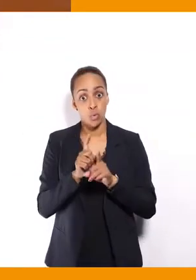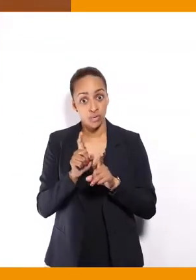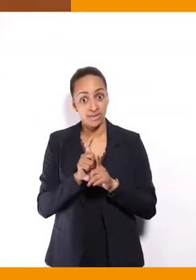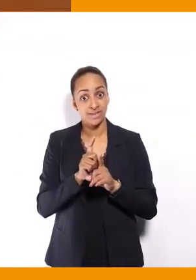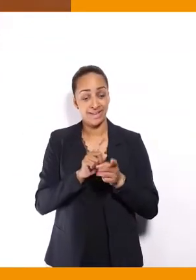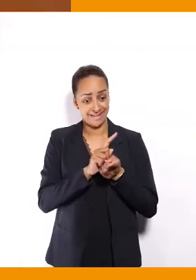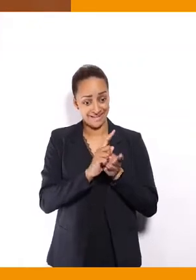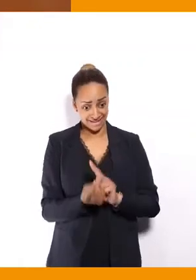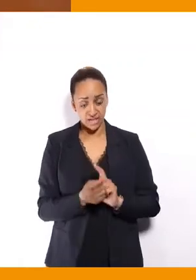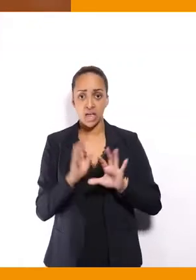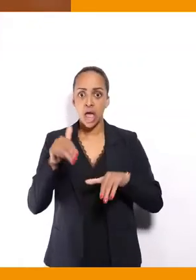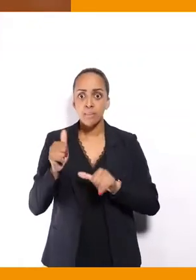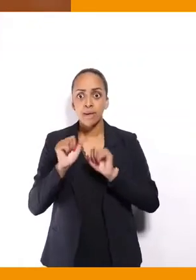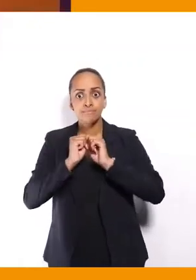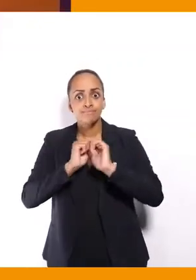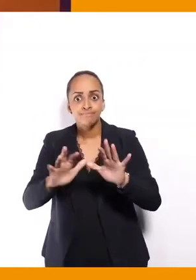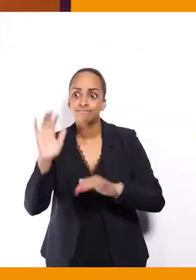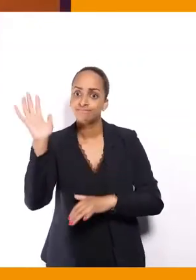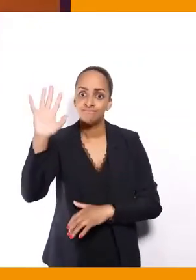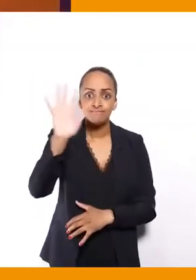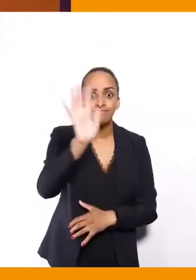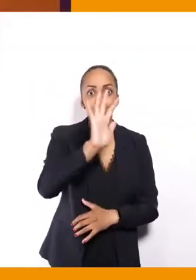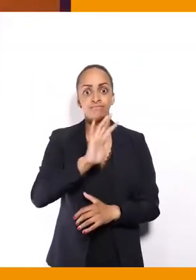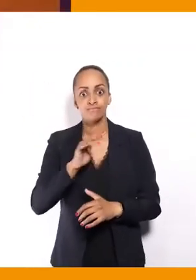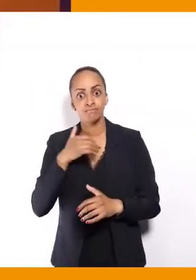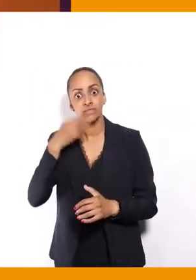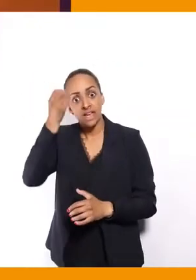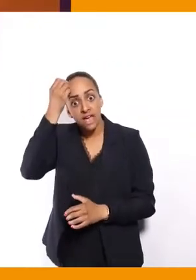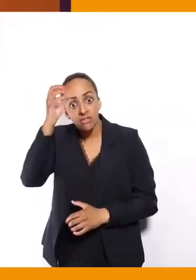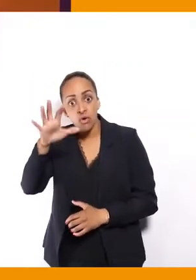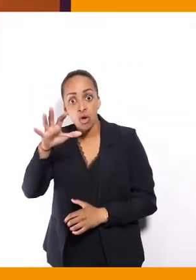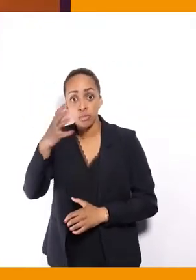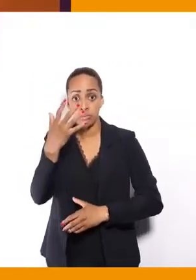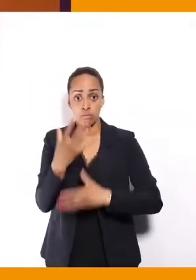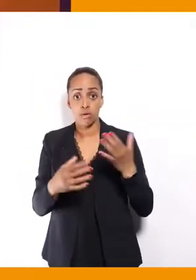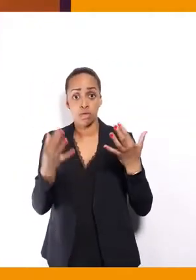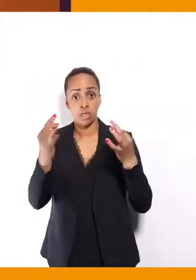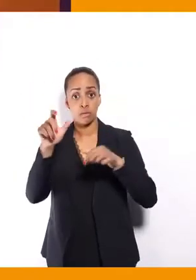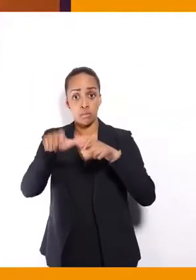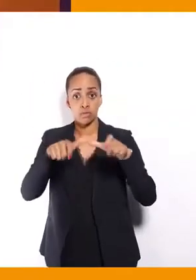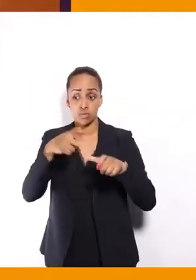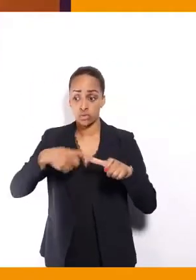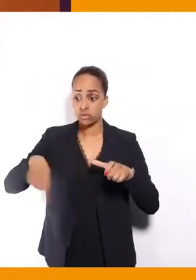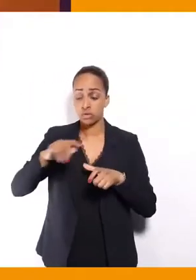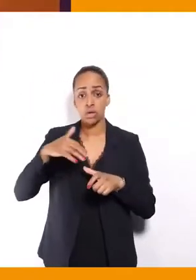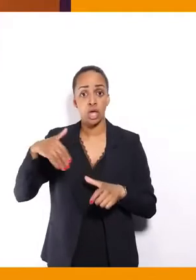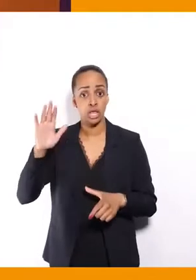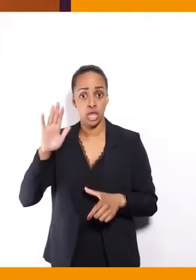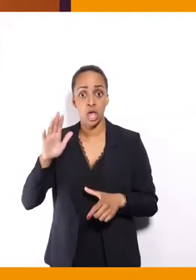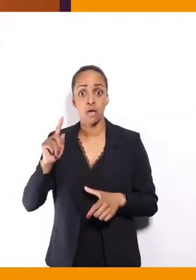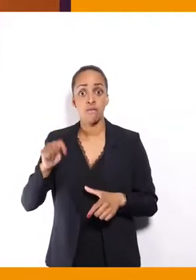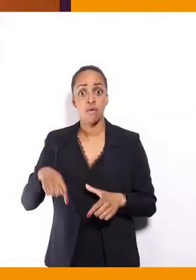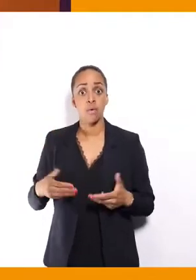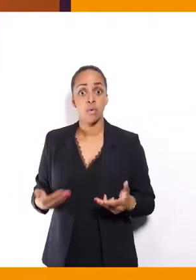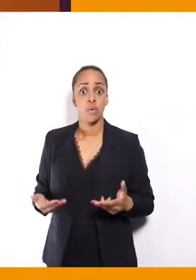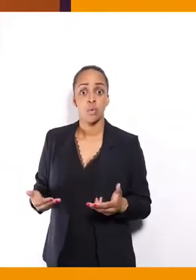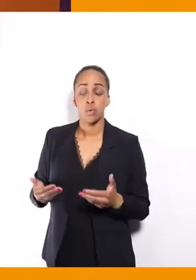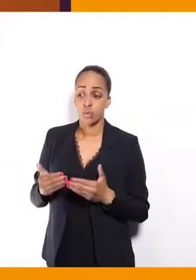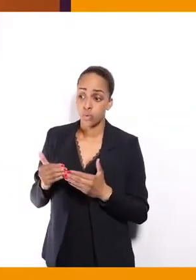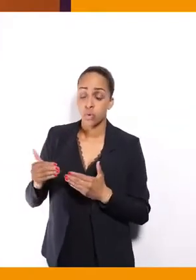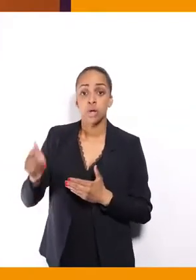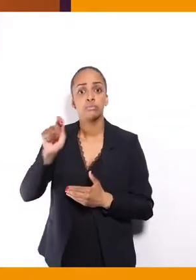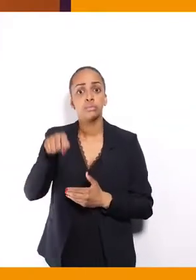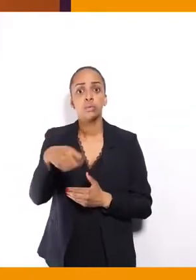point. Il faut vraiment que les dix autres puissent y aller. Et maintenant, dès maintenant, on le sait, ça prend parfois un peu